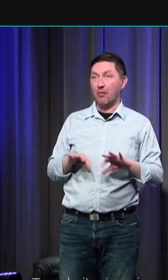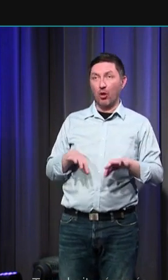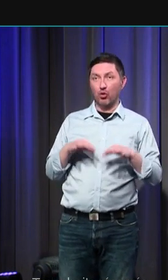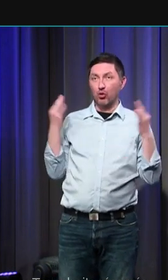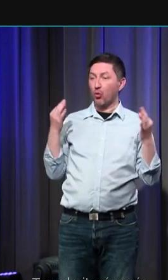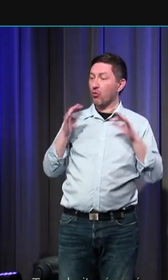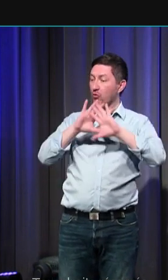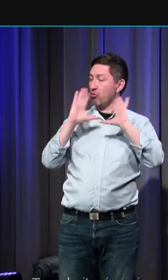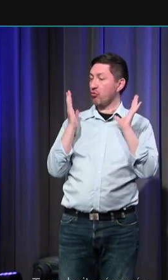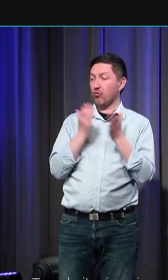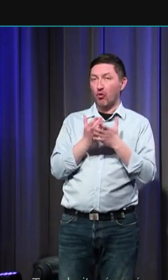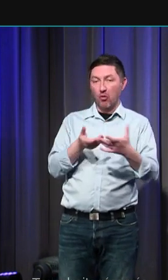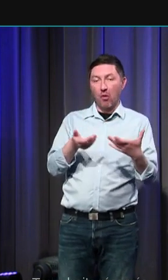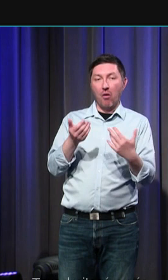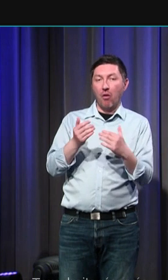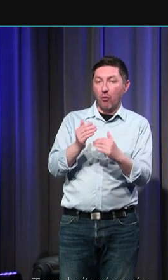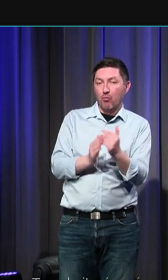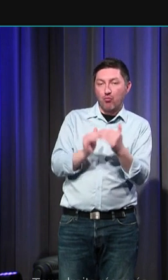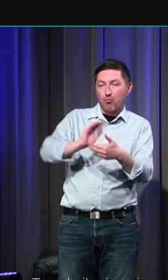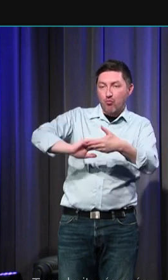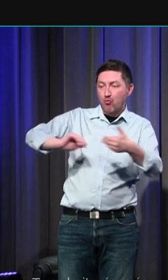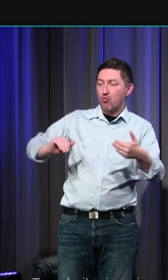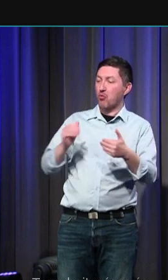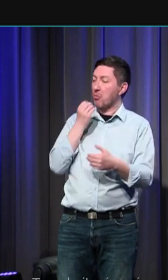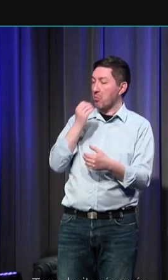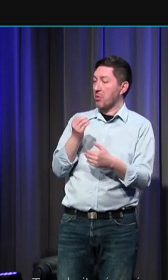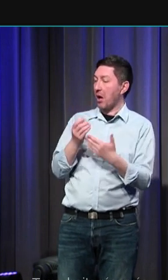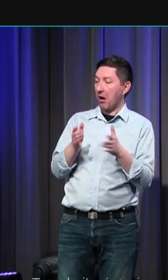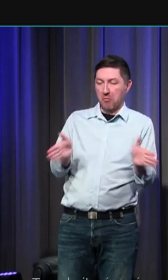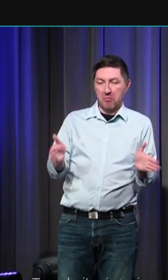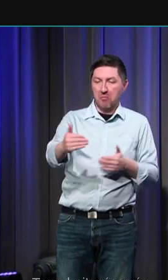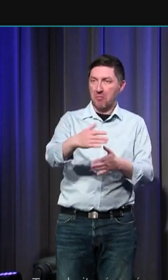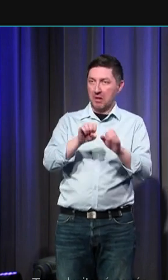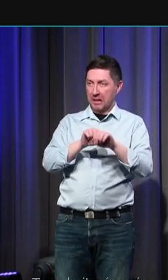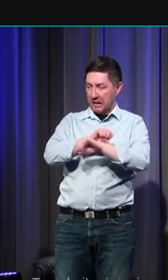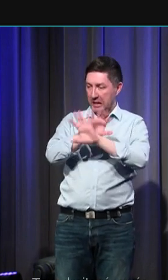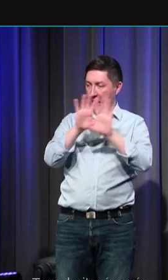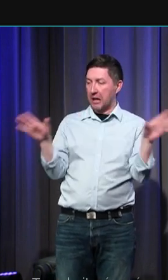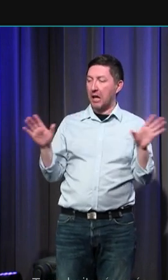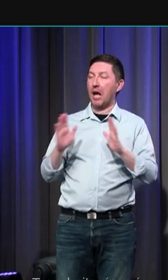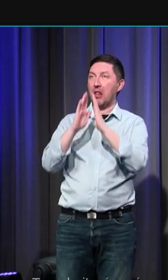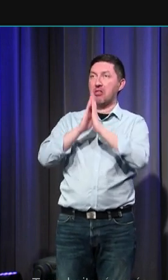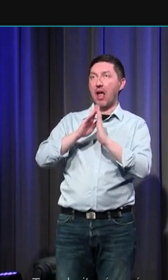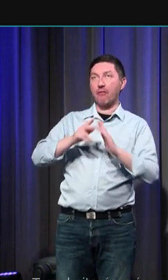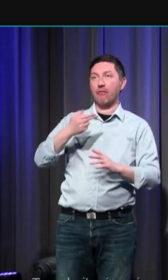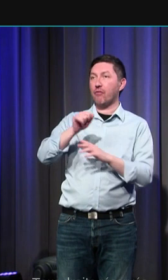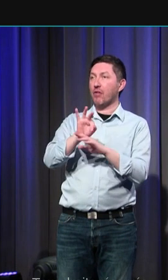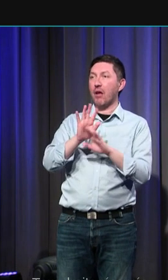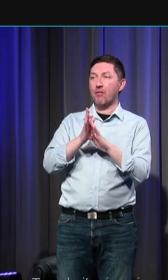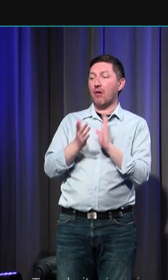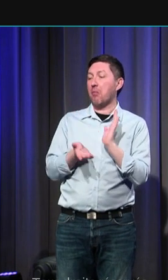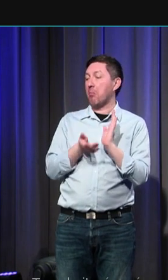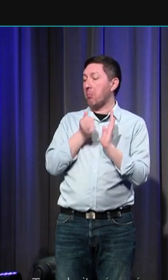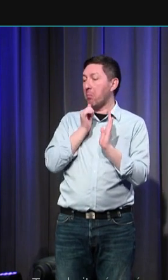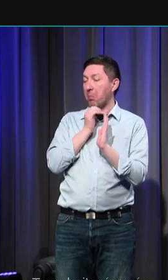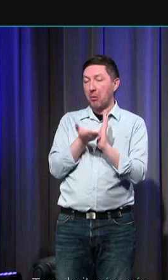chevet bien définie avec des contreforts que vous voyez dans les angles une nef qu'on n'a pas dégagée dans sa totalité parce que nous